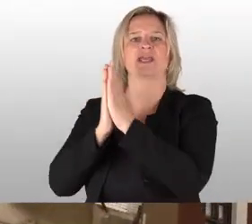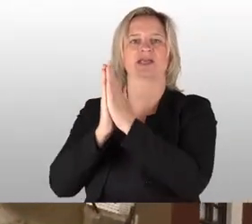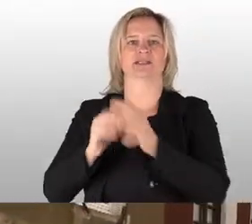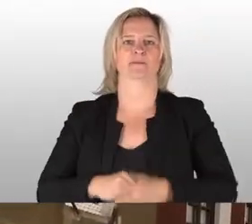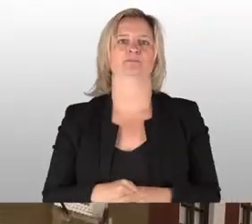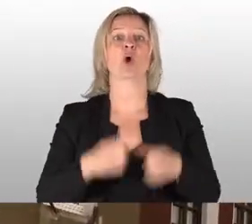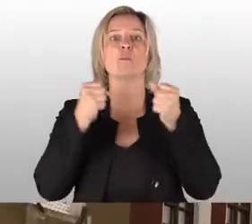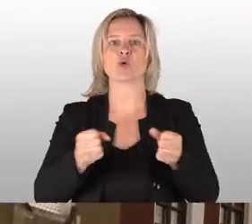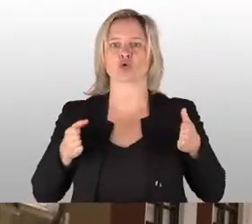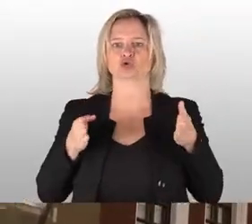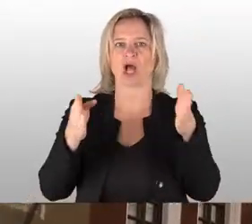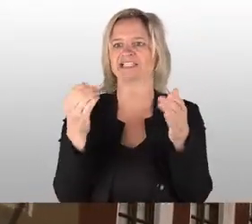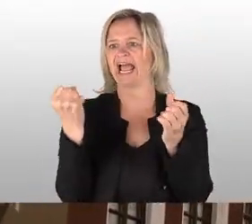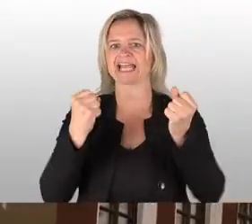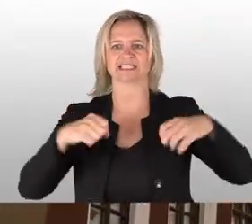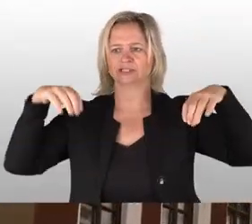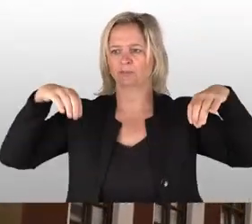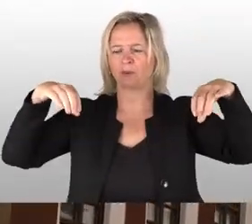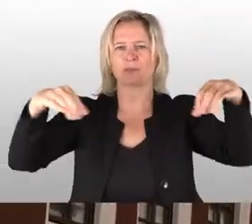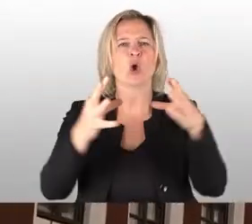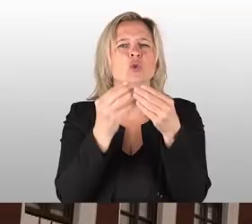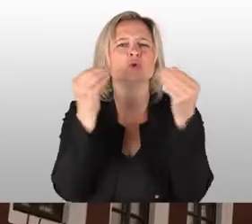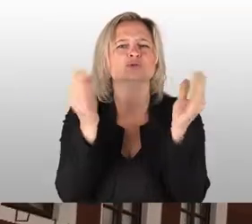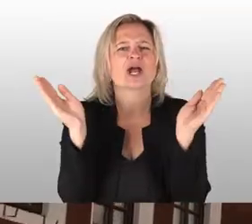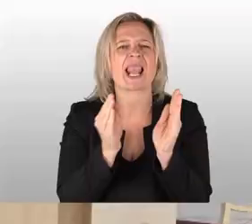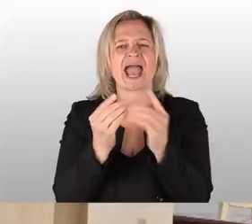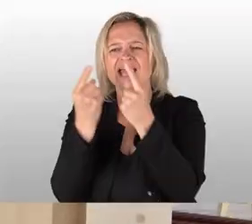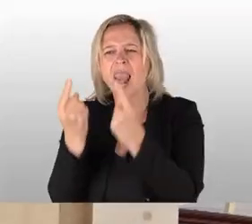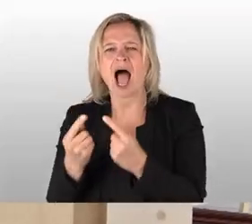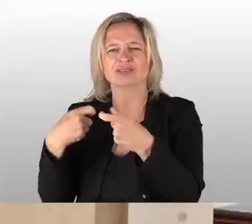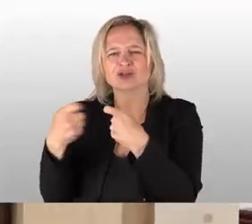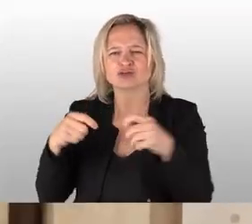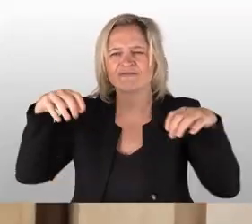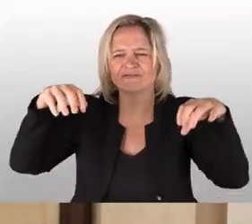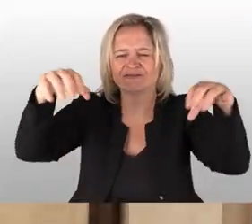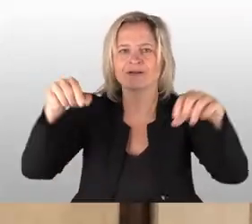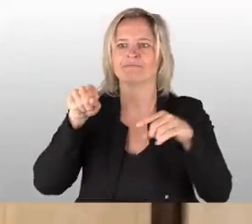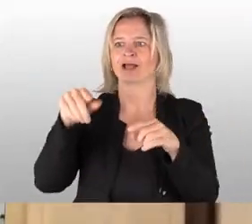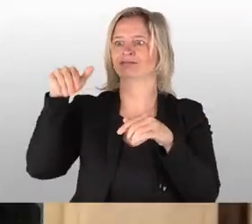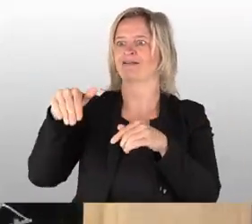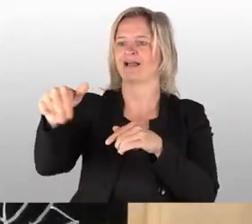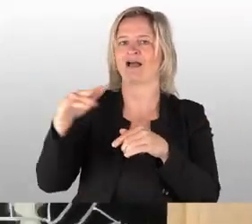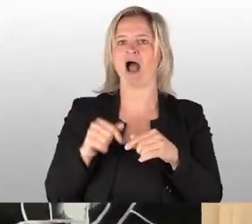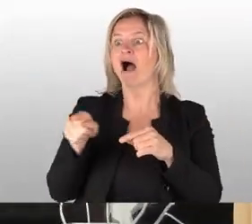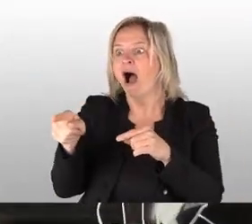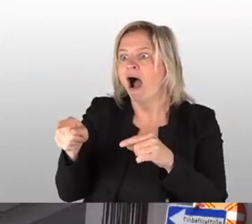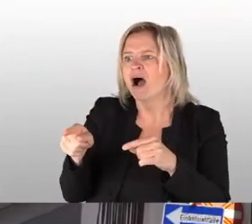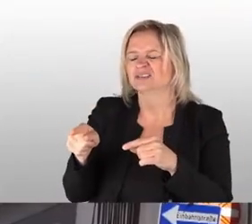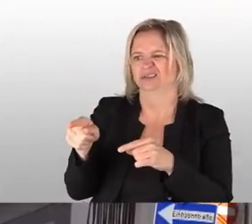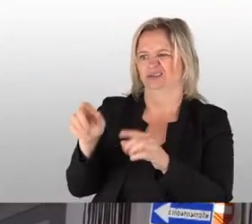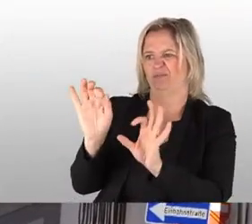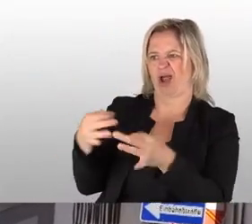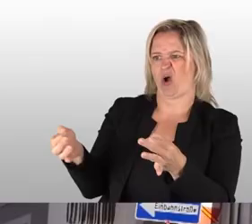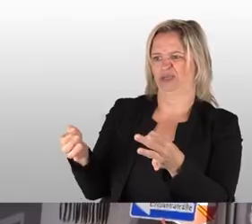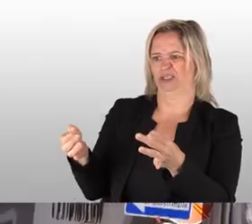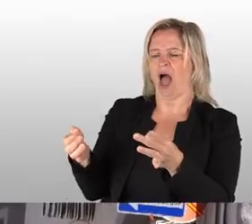Links und rechts auf der Burgstraße kommen dann gleich die kleinen typischen Läden in Meisne, die Dinge verkaufen, die die Welt